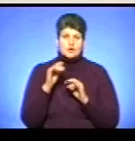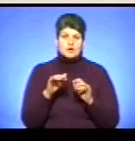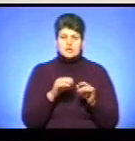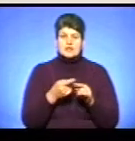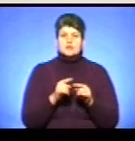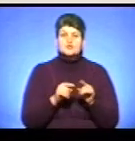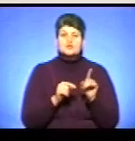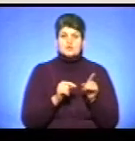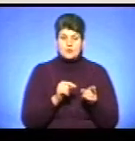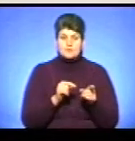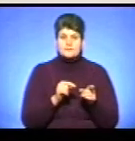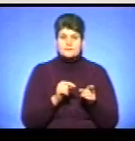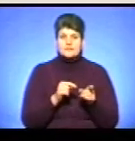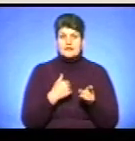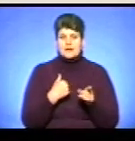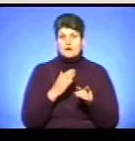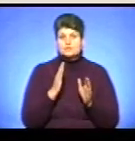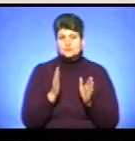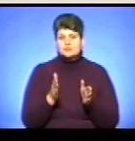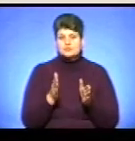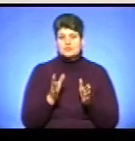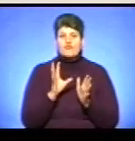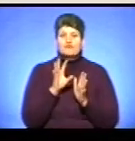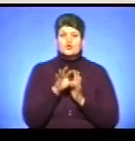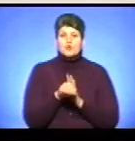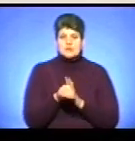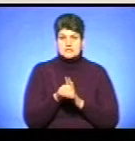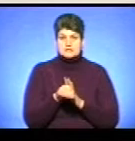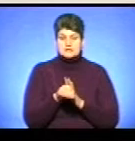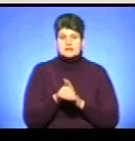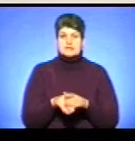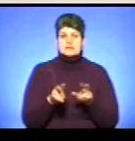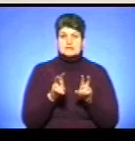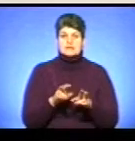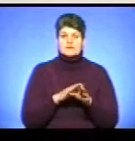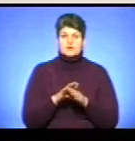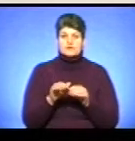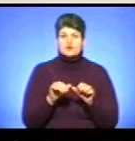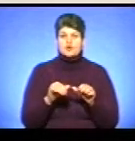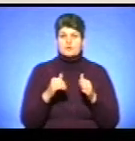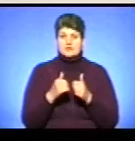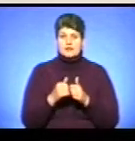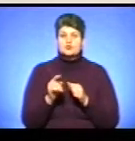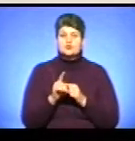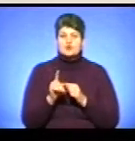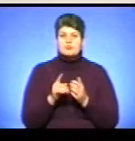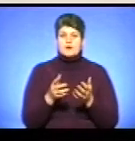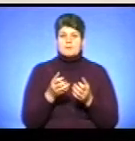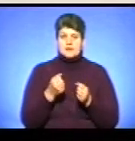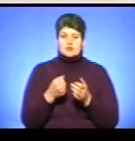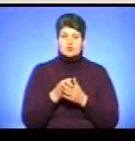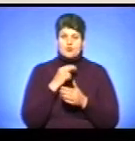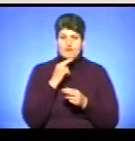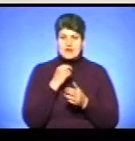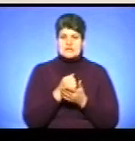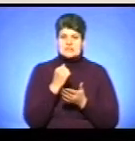цього я буду вносити на засідання виконавчого комітету, щоб прийняли до уваги